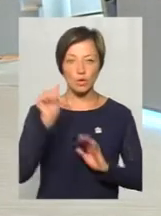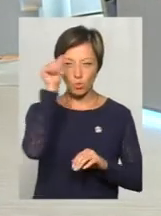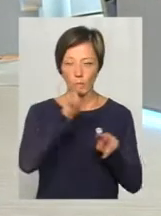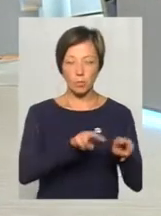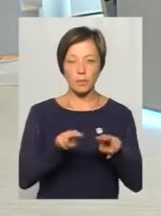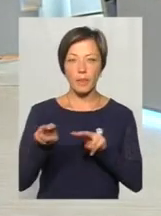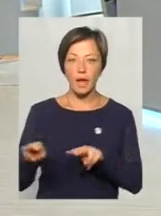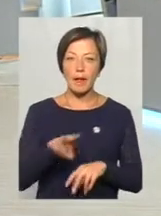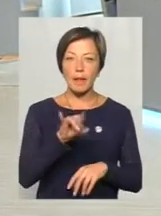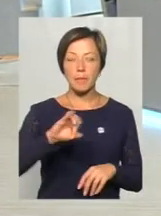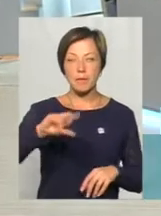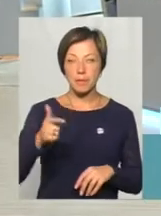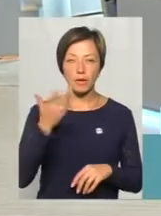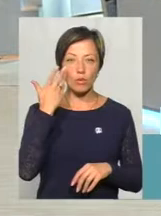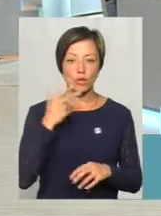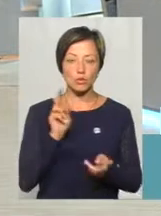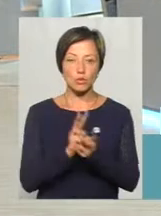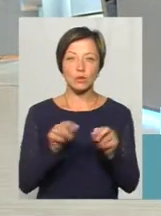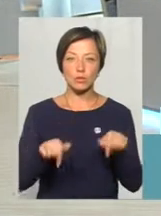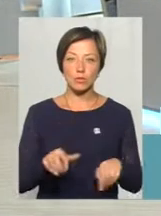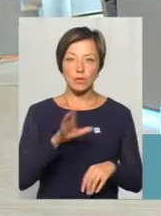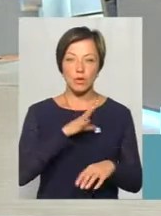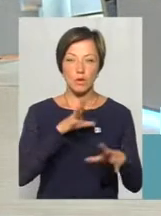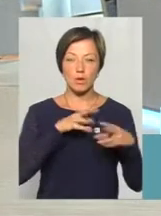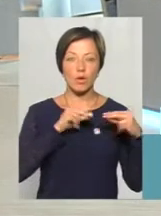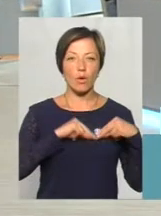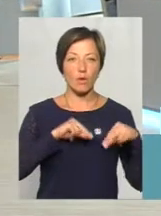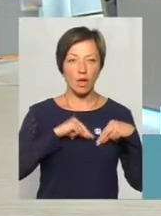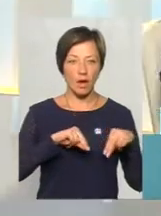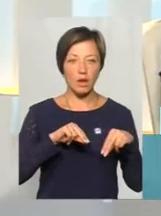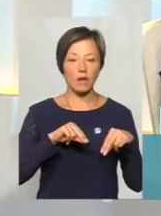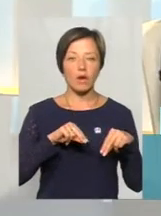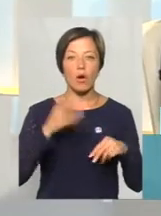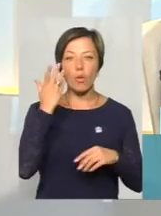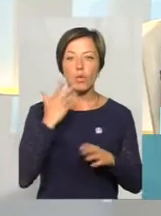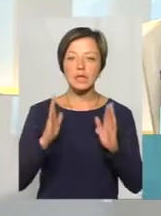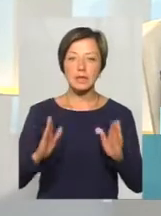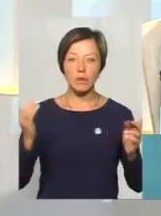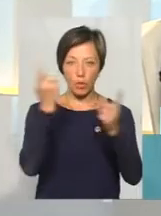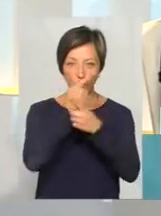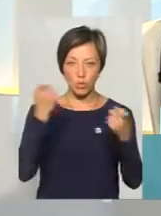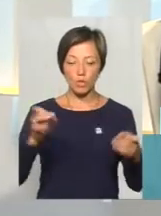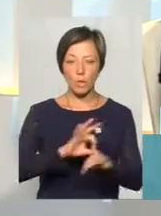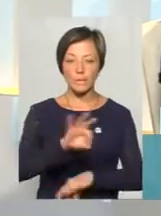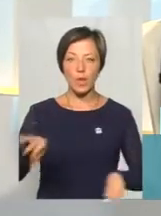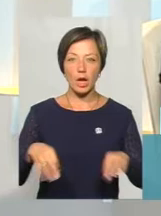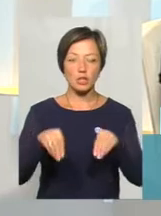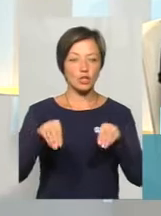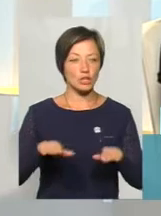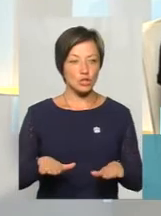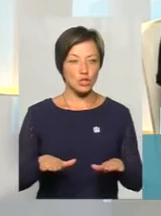І у липні, коли ми останній раз тут зустрічались, була моя колега Олена Каменяш, коли тільки оприлюднили проєкт рішення,